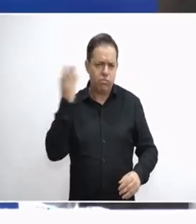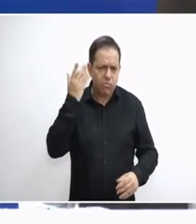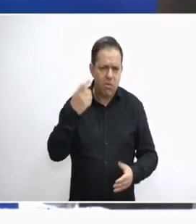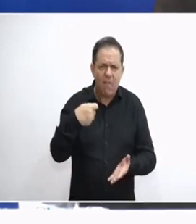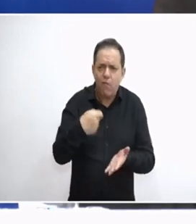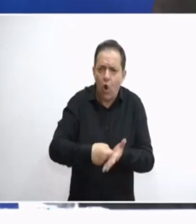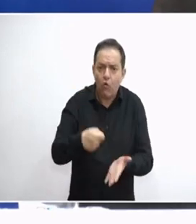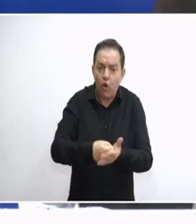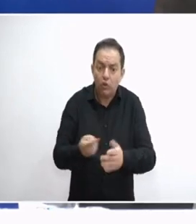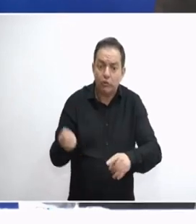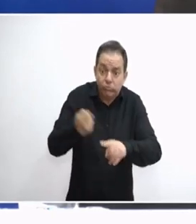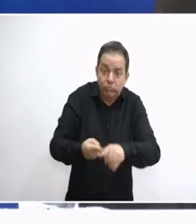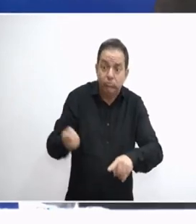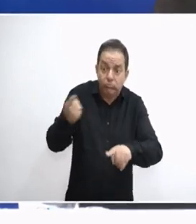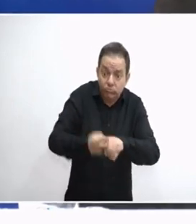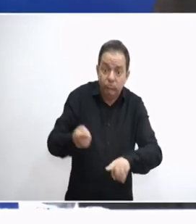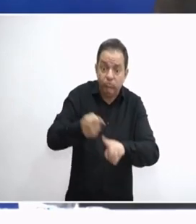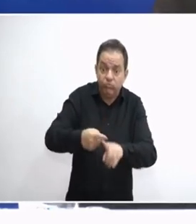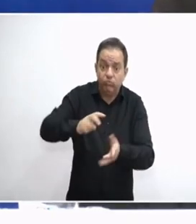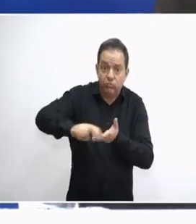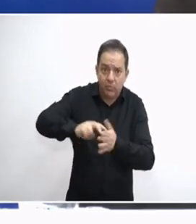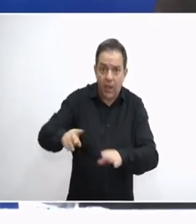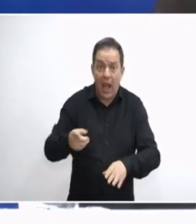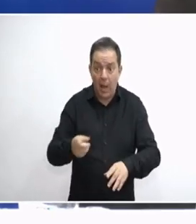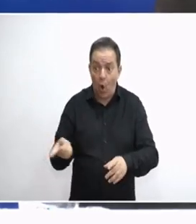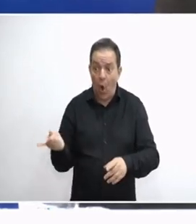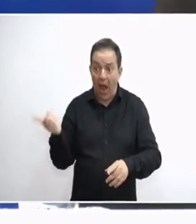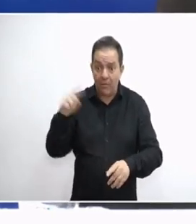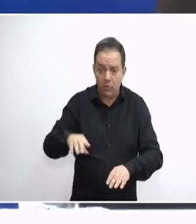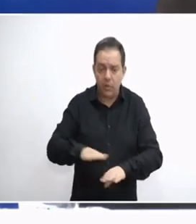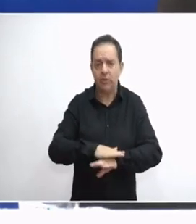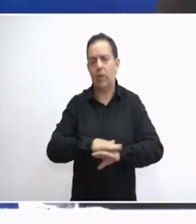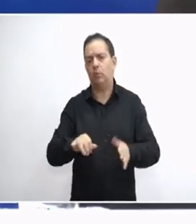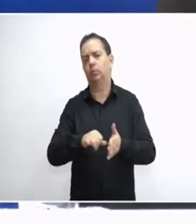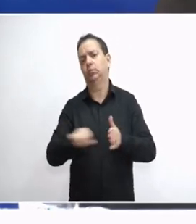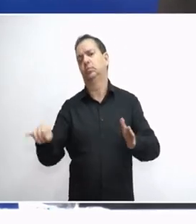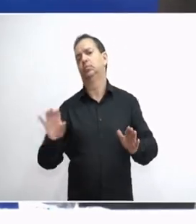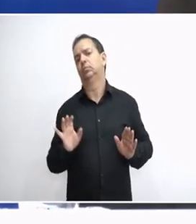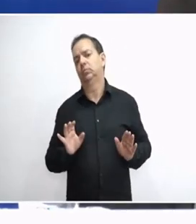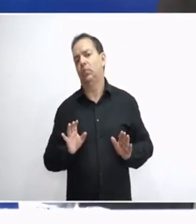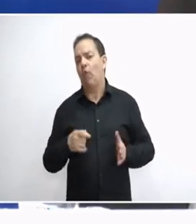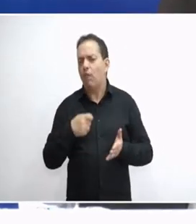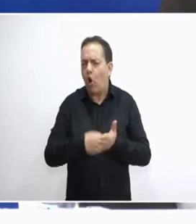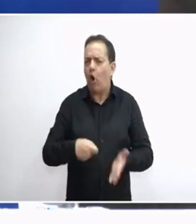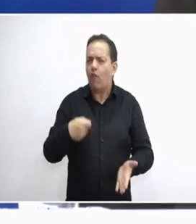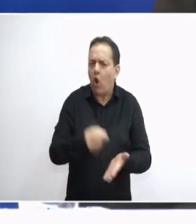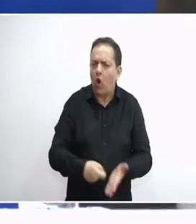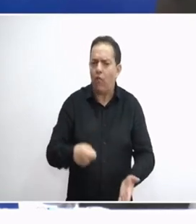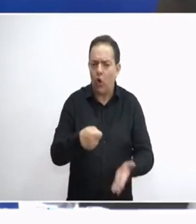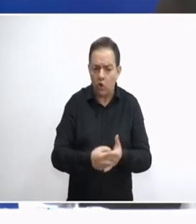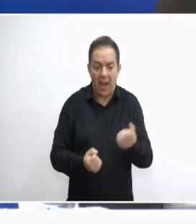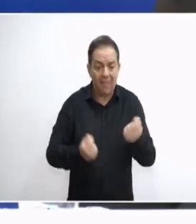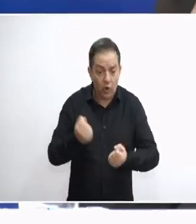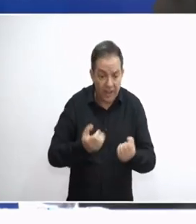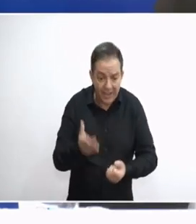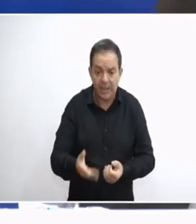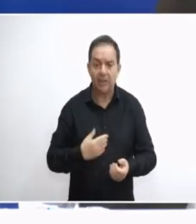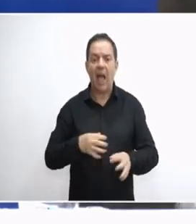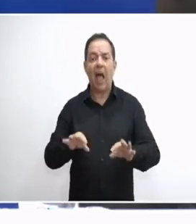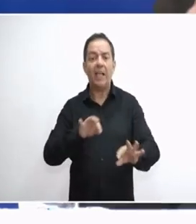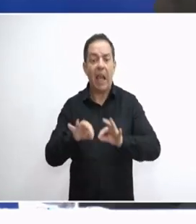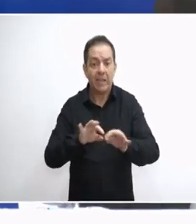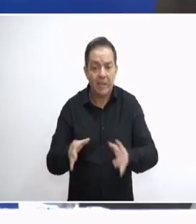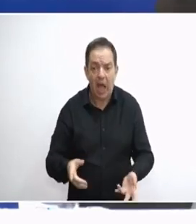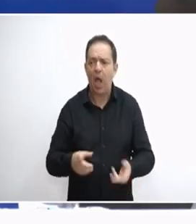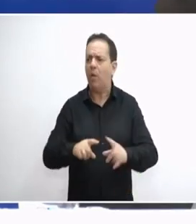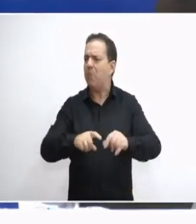φόροι άδικοι που θα πρέπει από την άλλη μέρα να εκλείψουν. Είδαμε τόσα χρόνια όλοι αυτοί οι φόροι που τους έχουμε. Φόροι στα αυτοκινητά μας, στα ανταλλακτικά